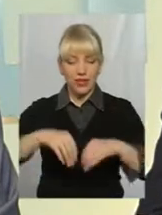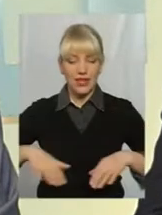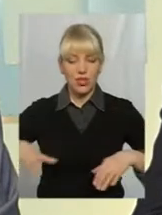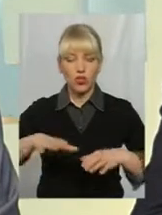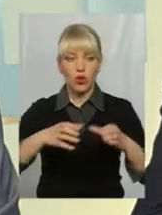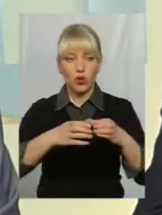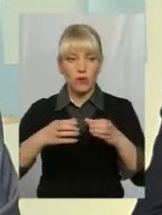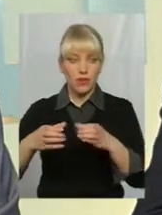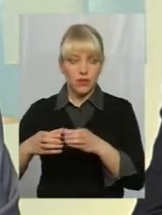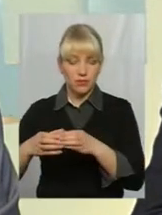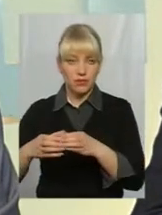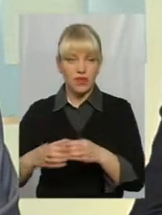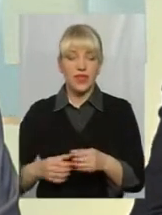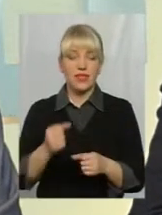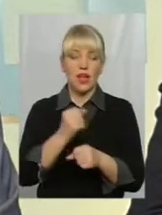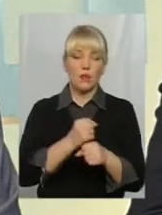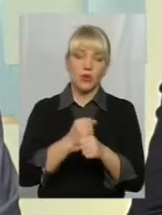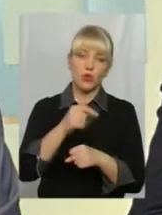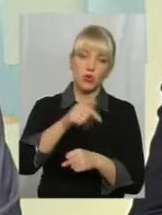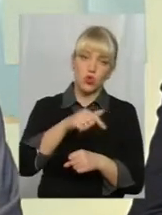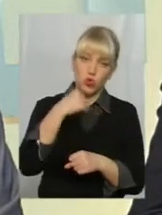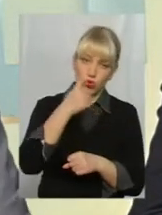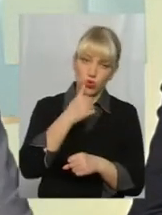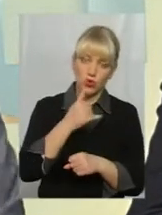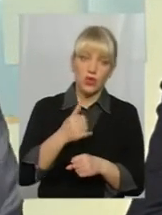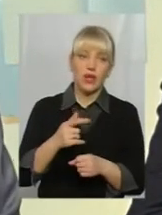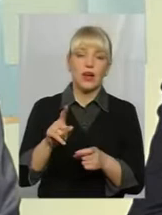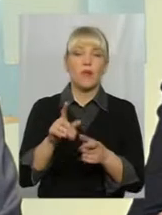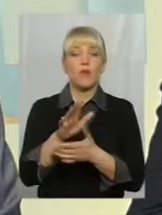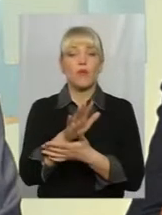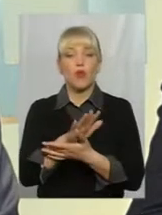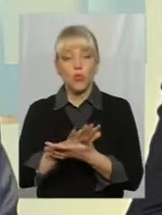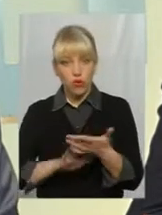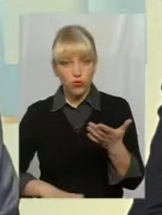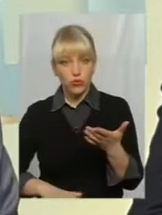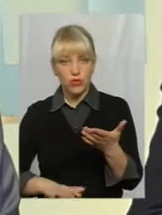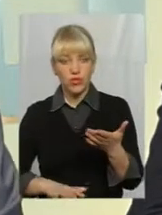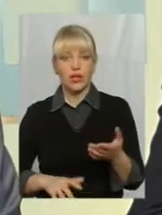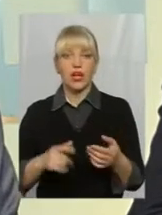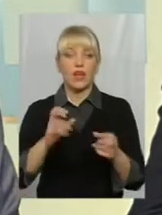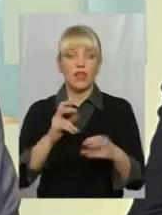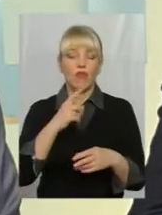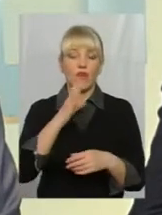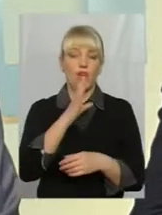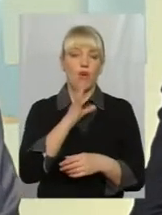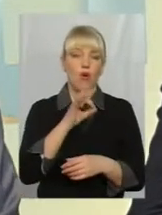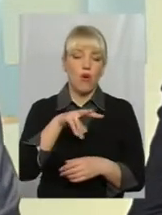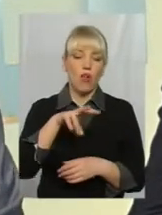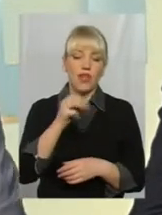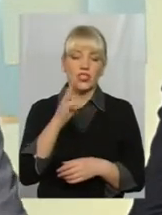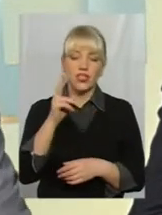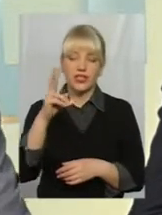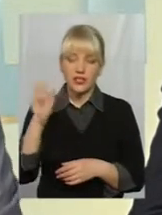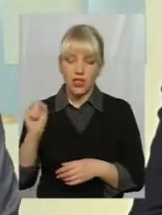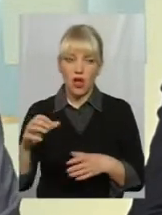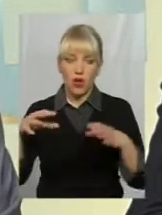на працювання цього року, попереднього року, все-таки продовжити. Саме от говорили в Голошинській об'єднанні громаді про низькі